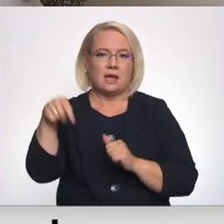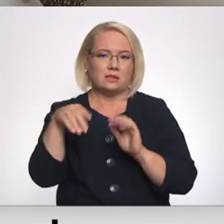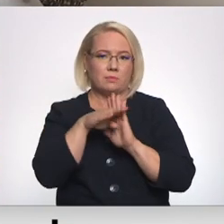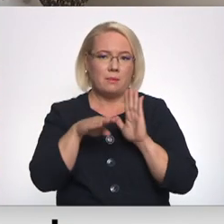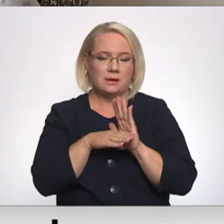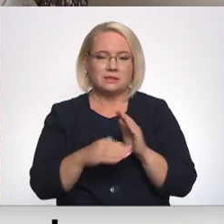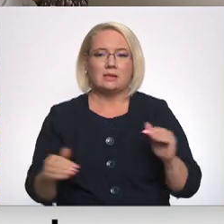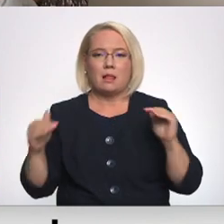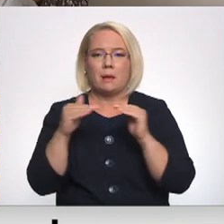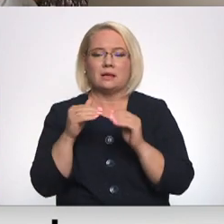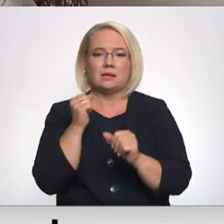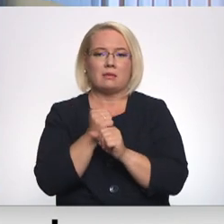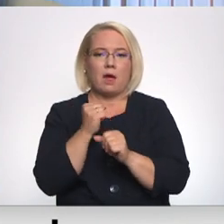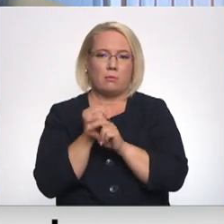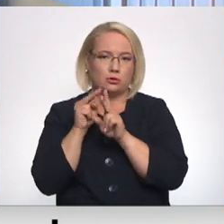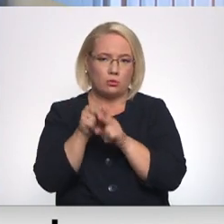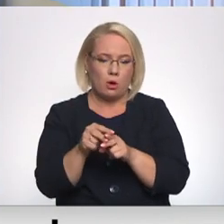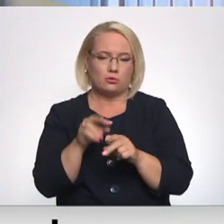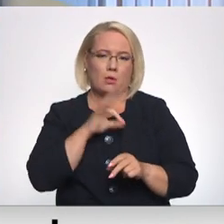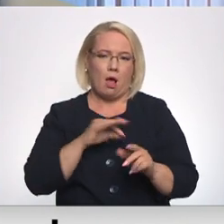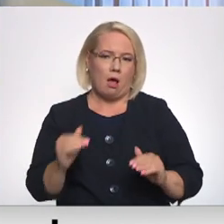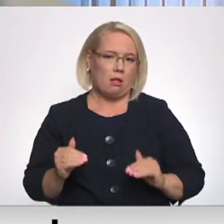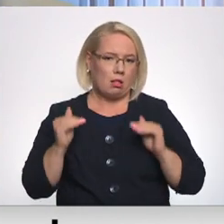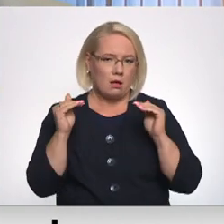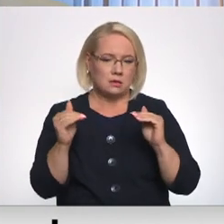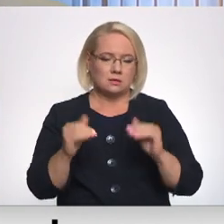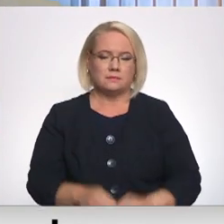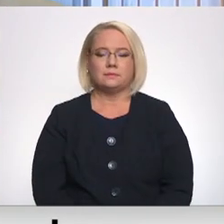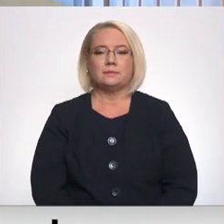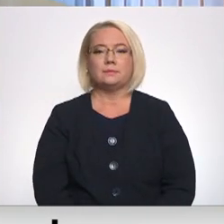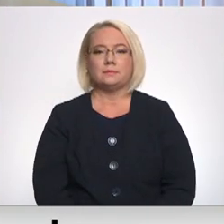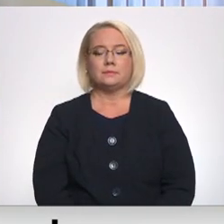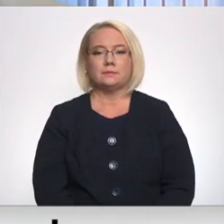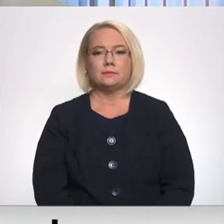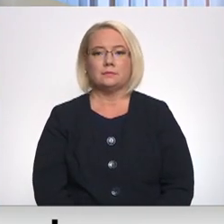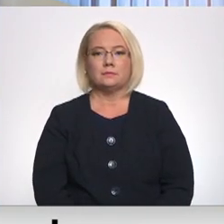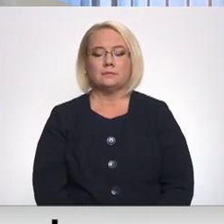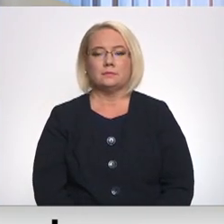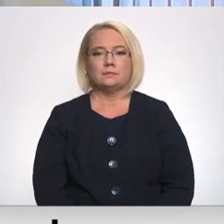sabalansēt darbas lodzi un celta augas. Vitāna Stratemāras Jurgensons, Latvijas televīzija.